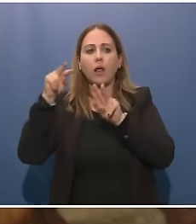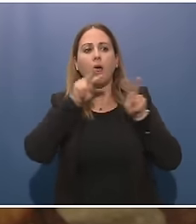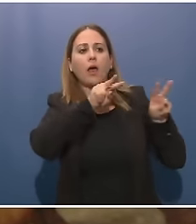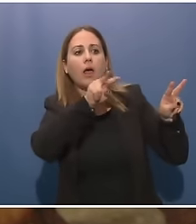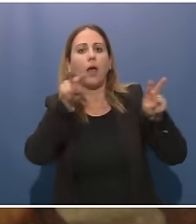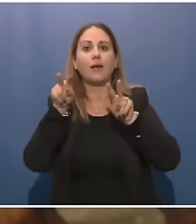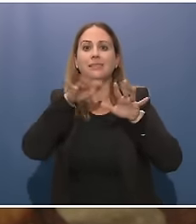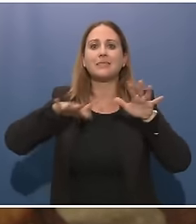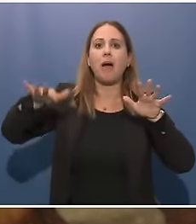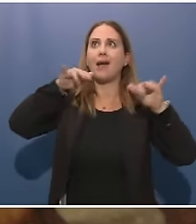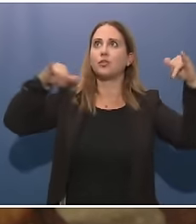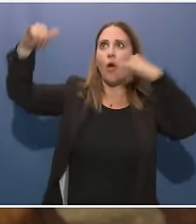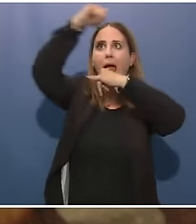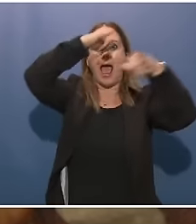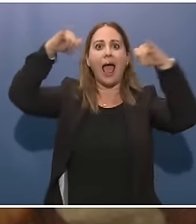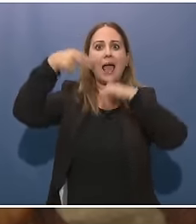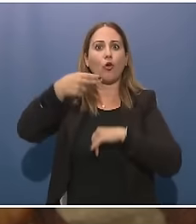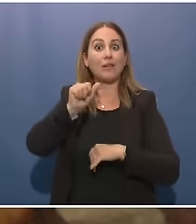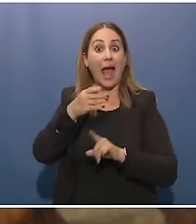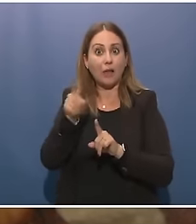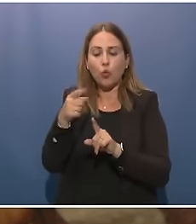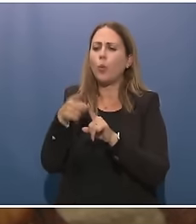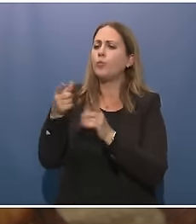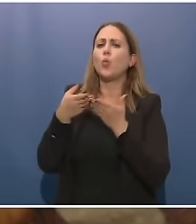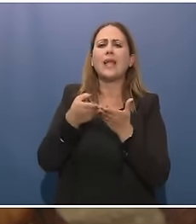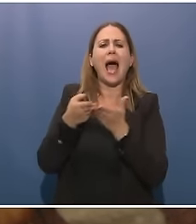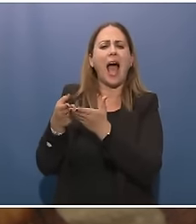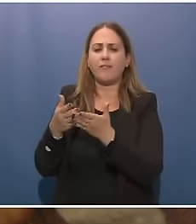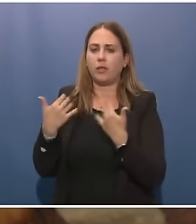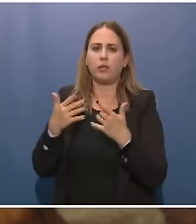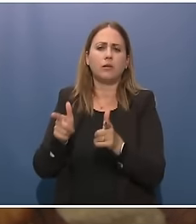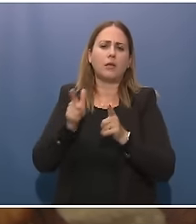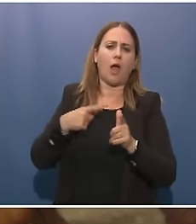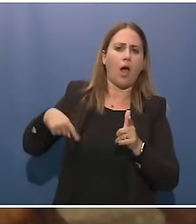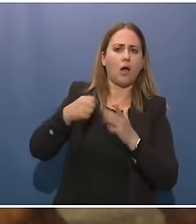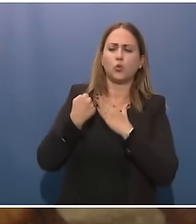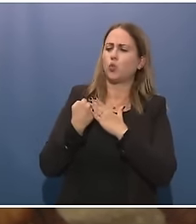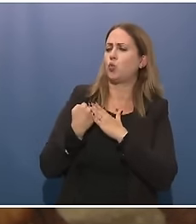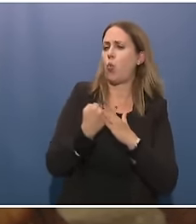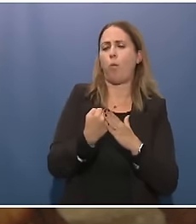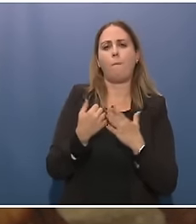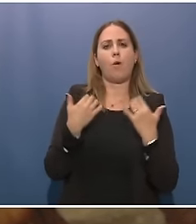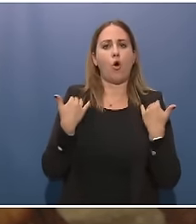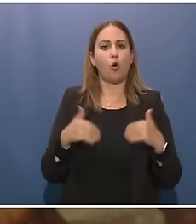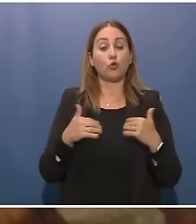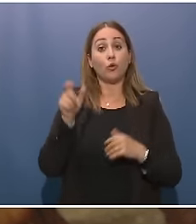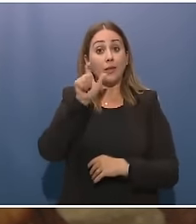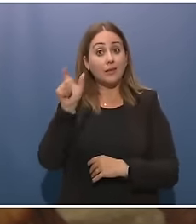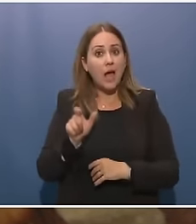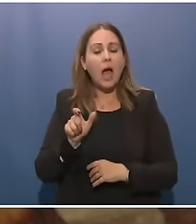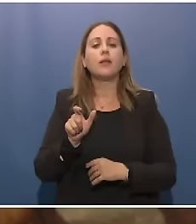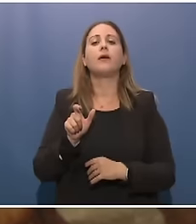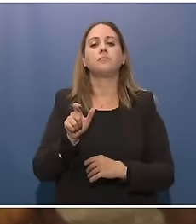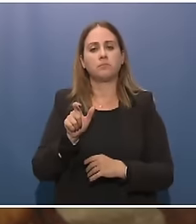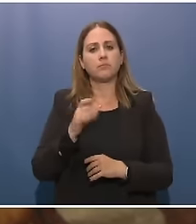vostre navi danno un grandissimo supporto. L'Italia è ancora una volta a